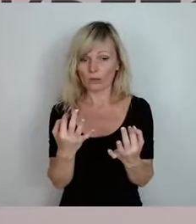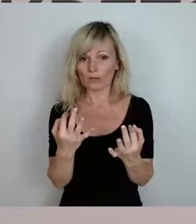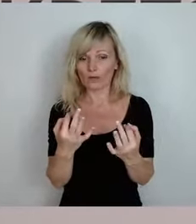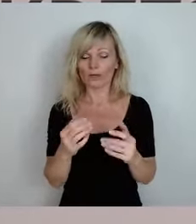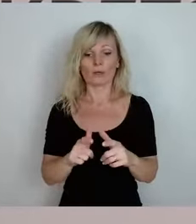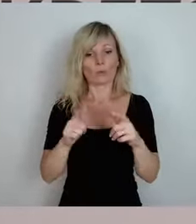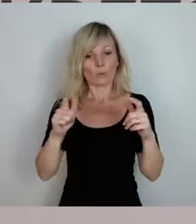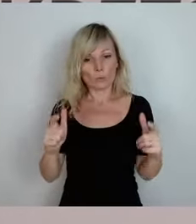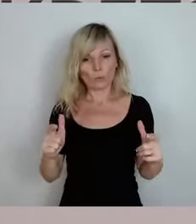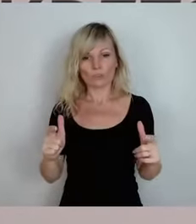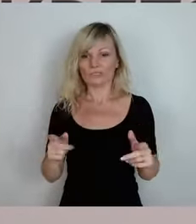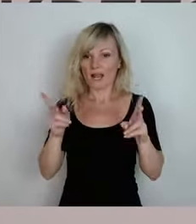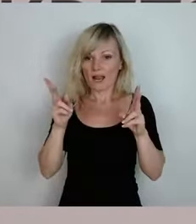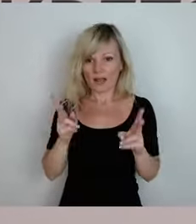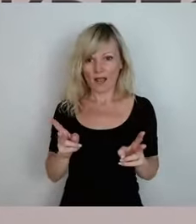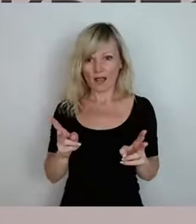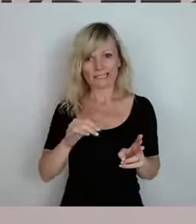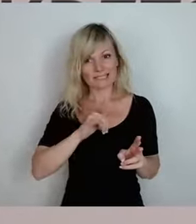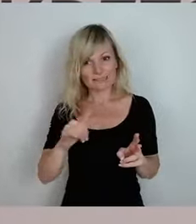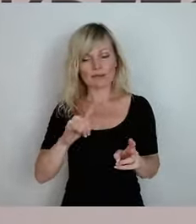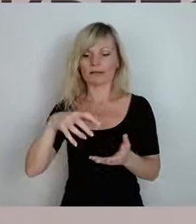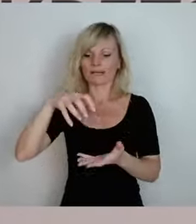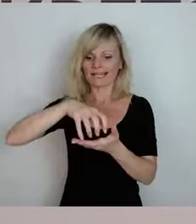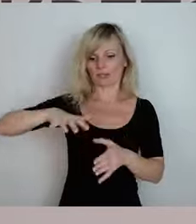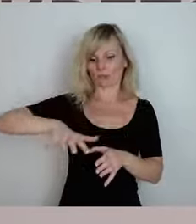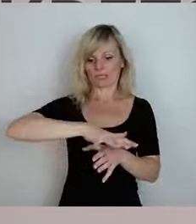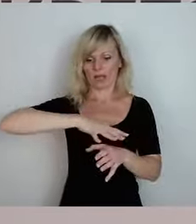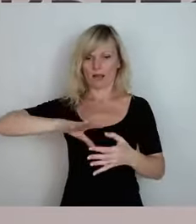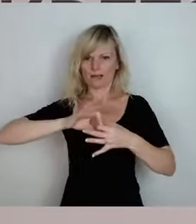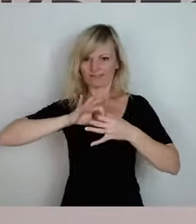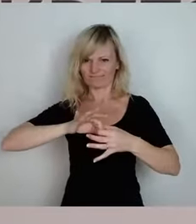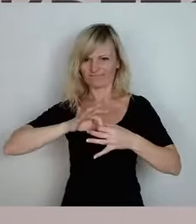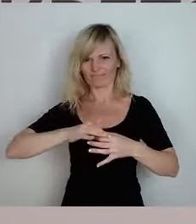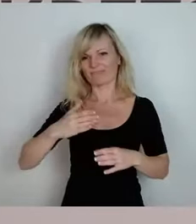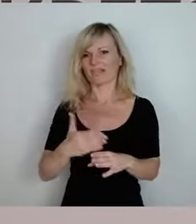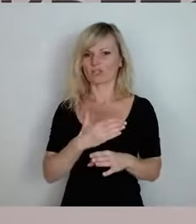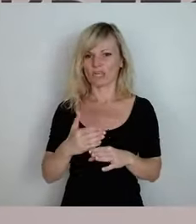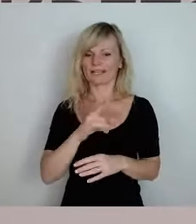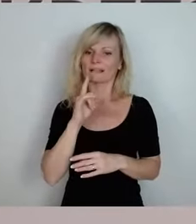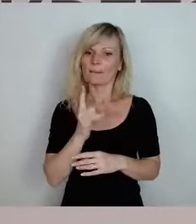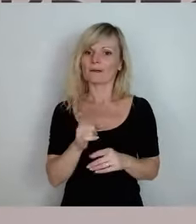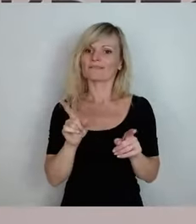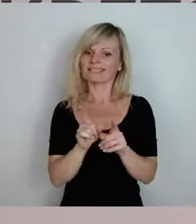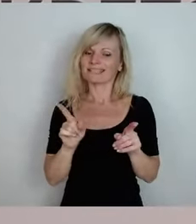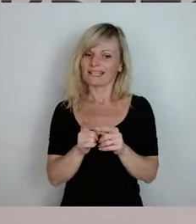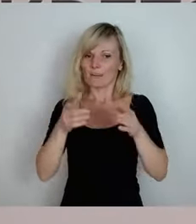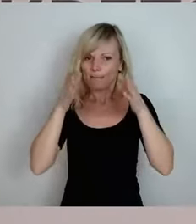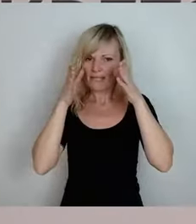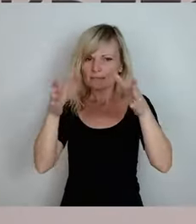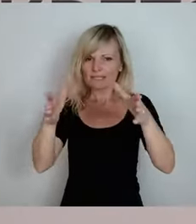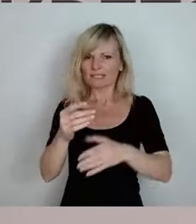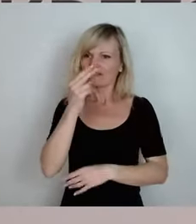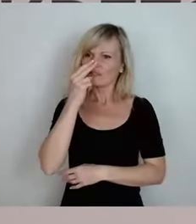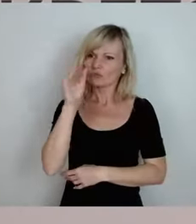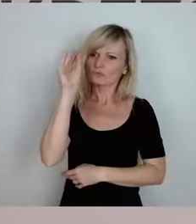regional entscheiden. Aber in der Sache ein Stück weit eine Perspektive zu geben, das sehen wir jetzt auch bei der